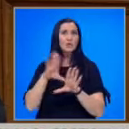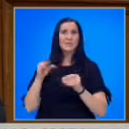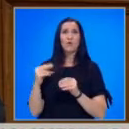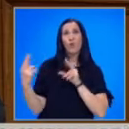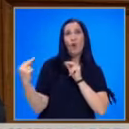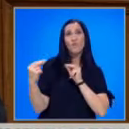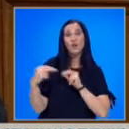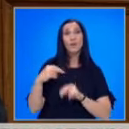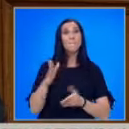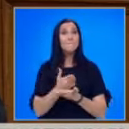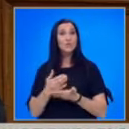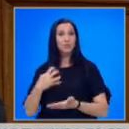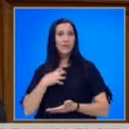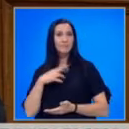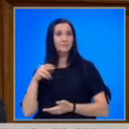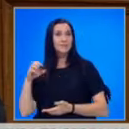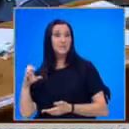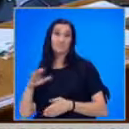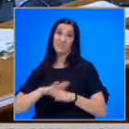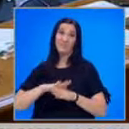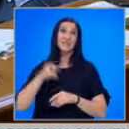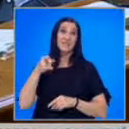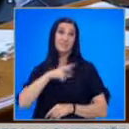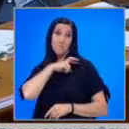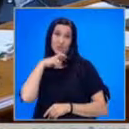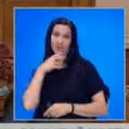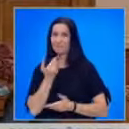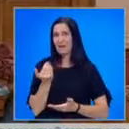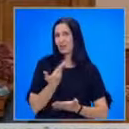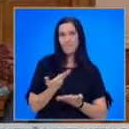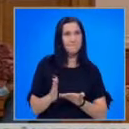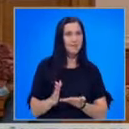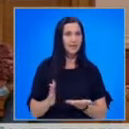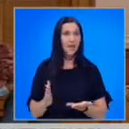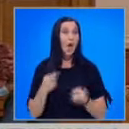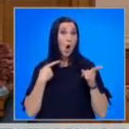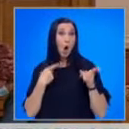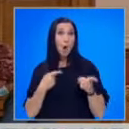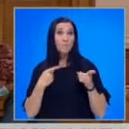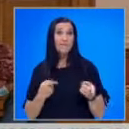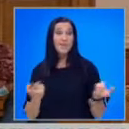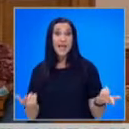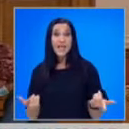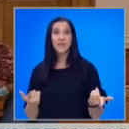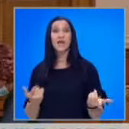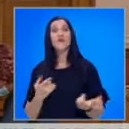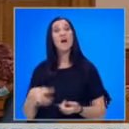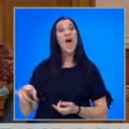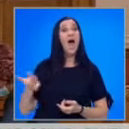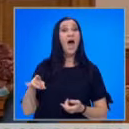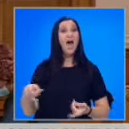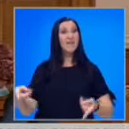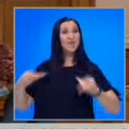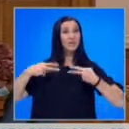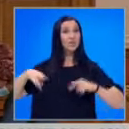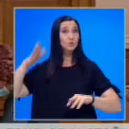ДПС. Извинявайте, но с тия милиционерщини няма да минете. Обвиненията в реваншизъм от страна на ГЕРБ, които управляваха официално,